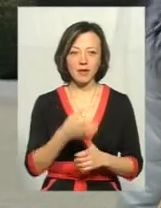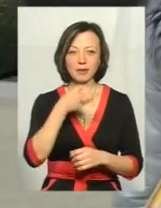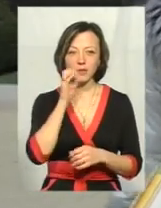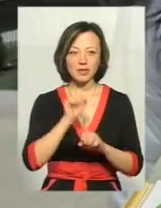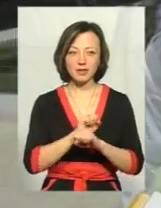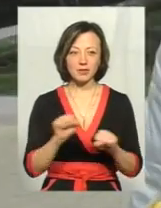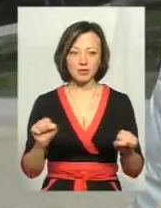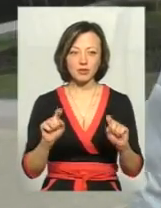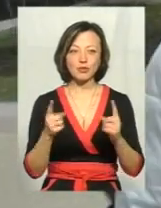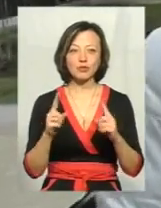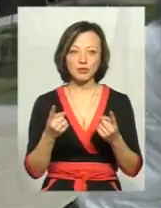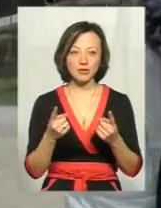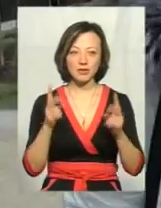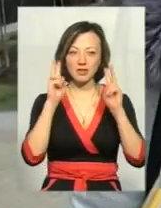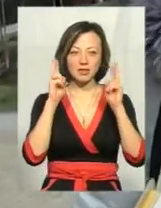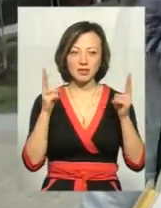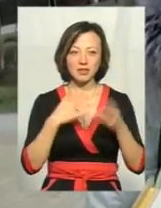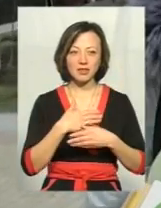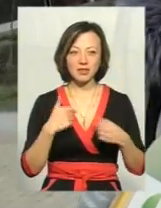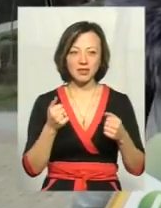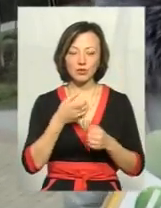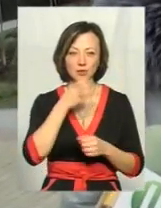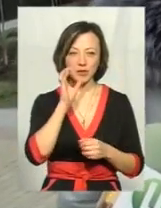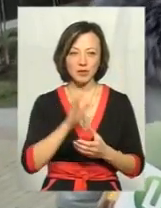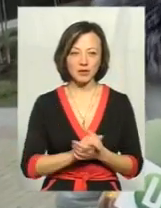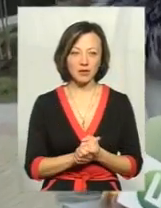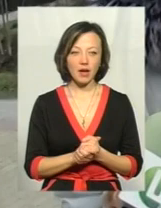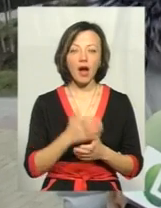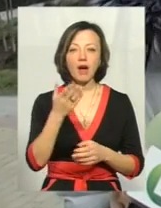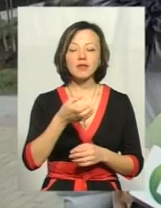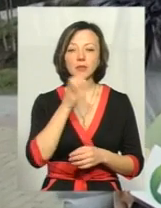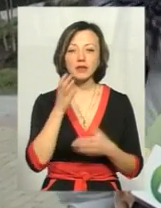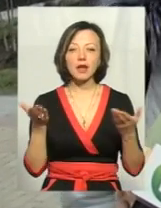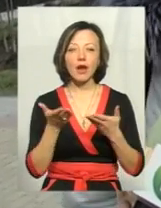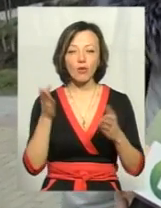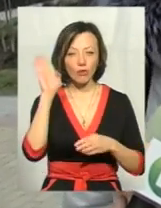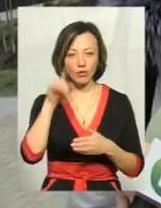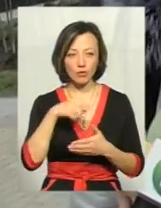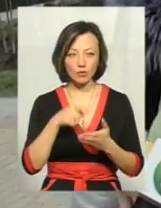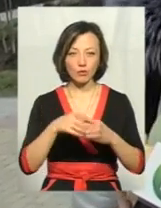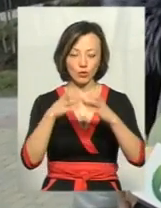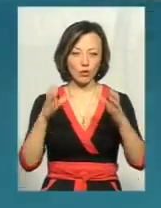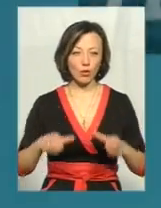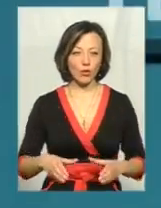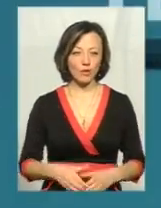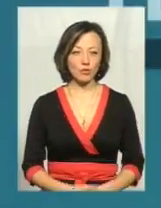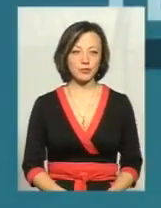не можна. Чого? Не знаю, я не хочу її пити. А яку вживаєте? Бутильовану.